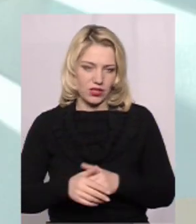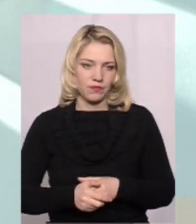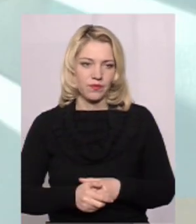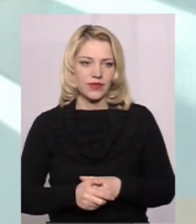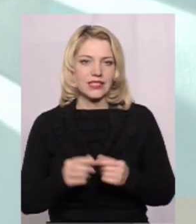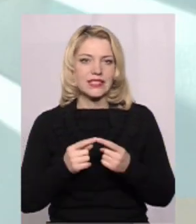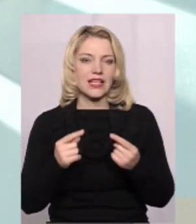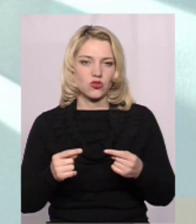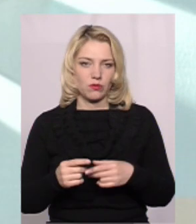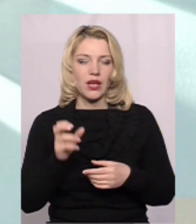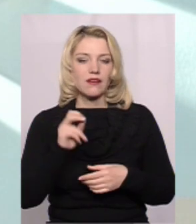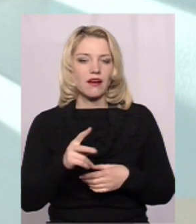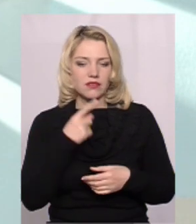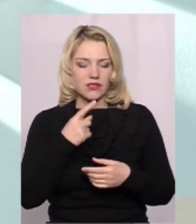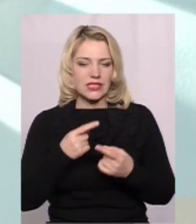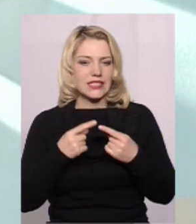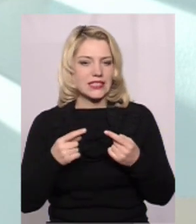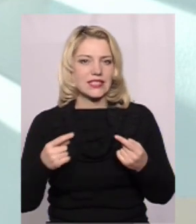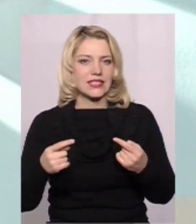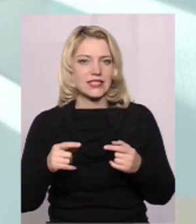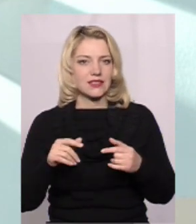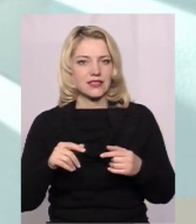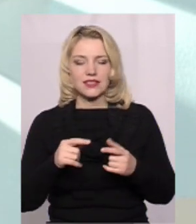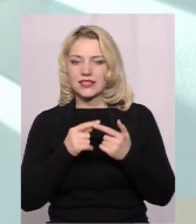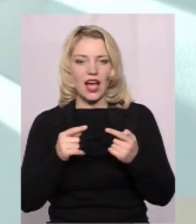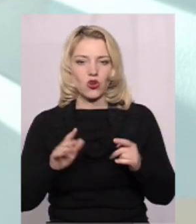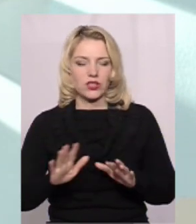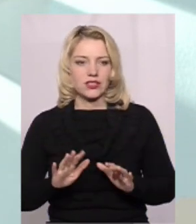Засоби? Я б навіть сказав не засоби Чи заходи?